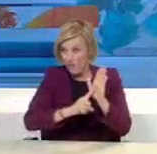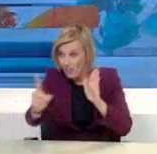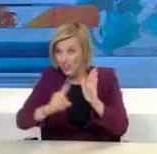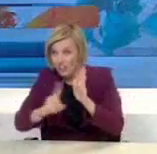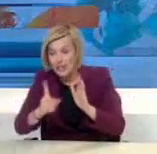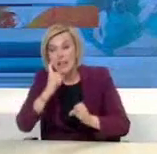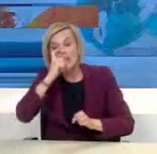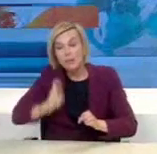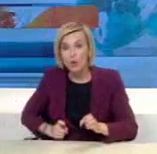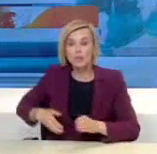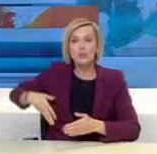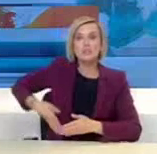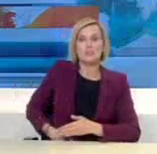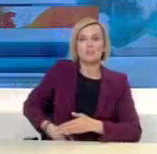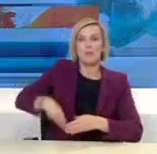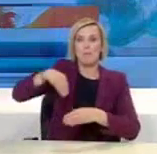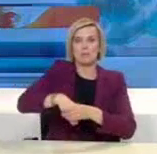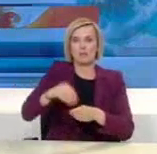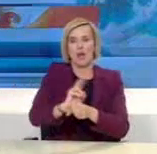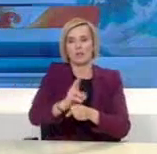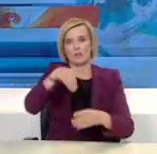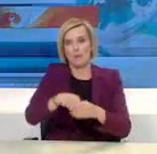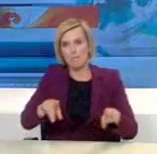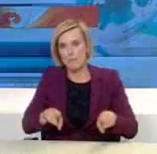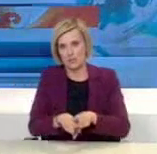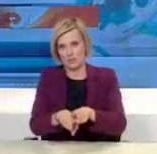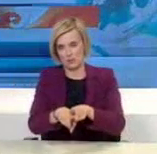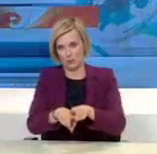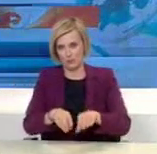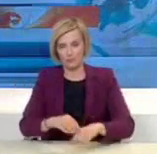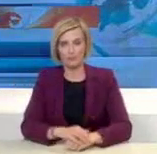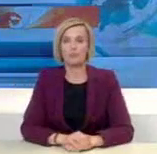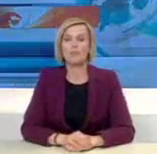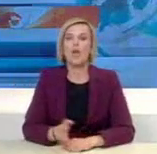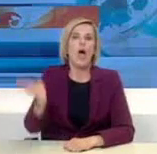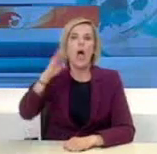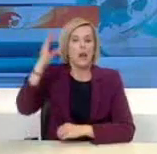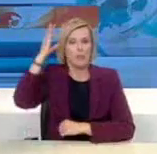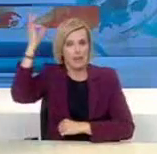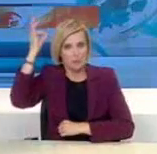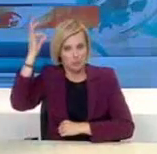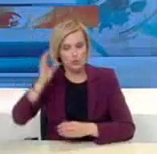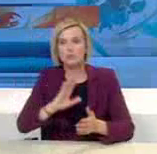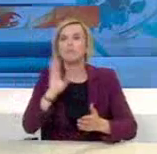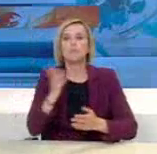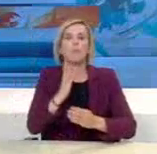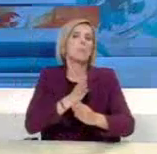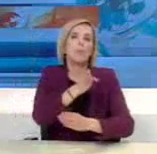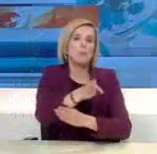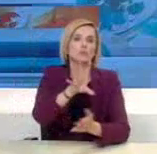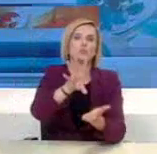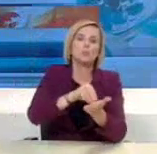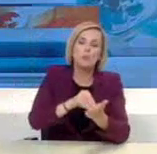μετακινήσεις του προς και από την εργασία του. Για τις άλλες περιπτώσεις, μετάβαση σε σούπερ μάρκετ,